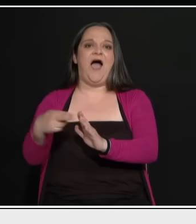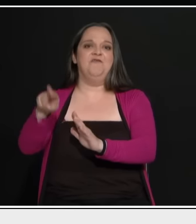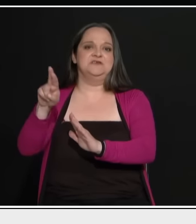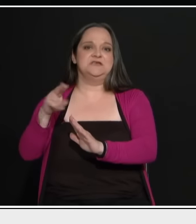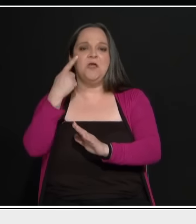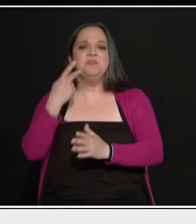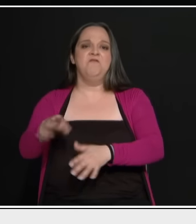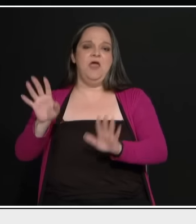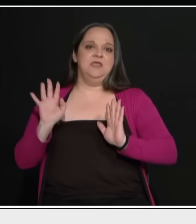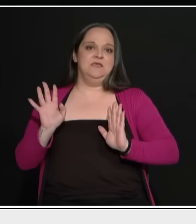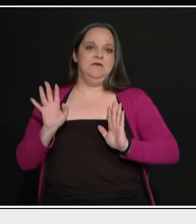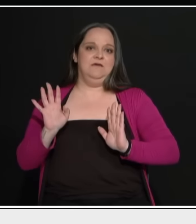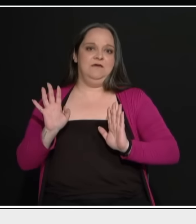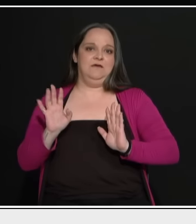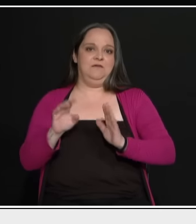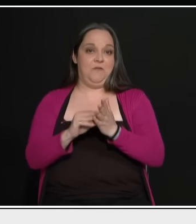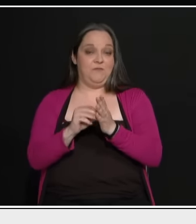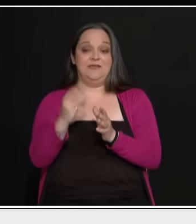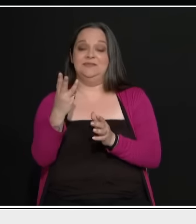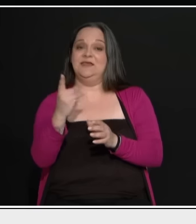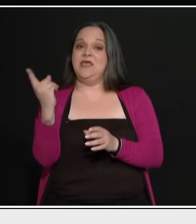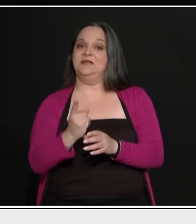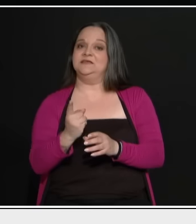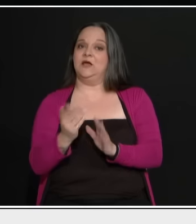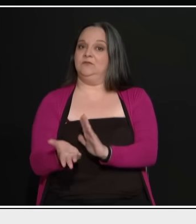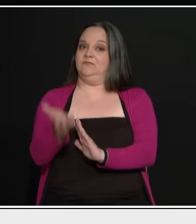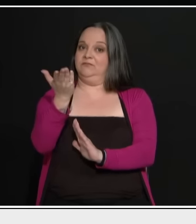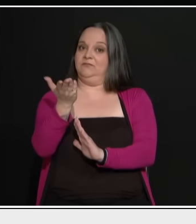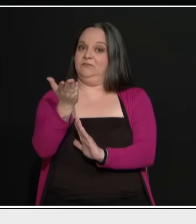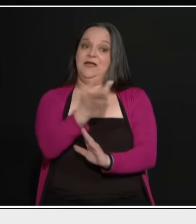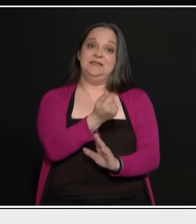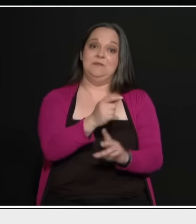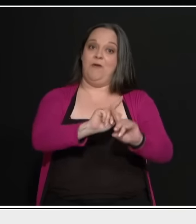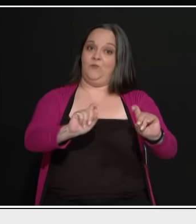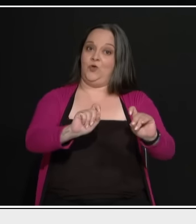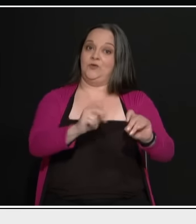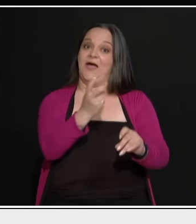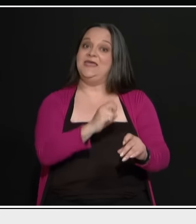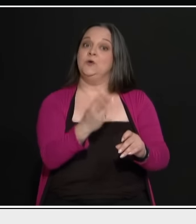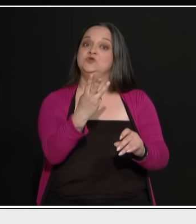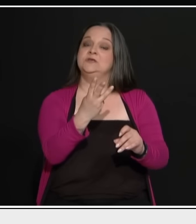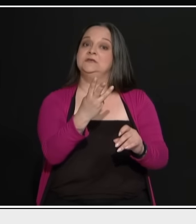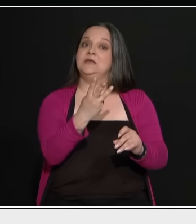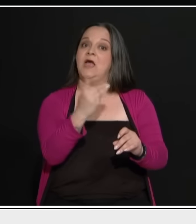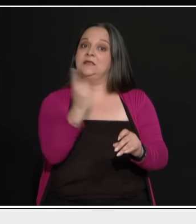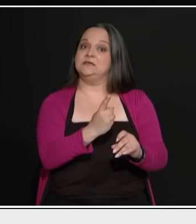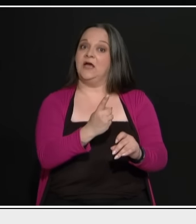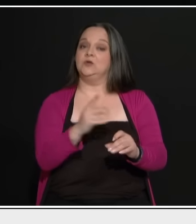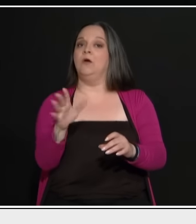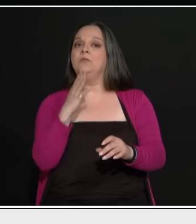3%, αυξάνουν οι τιμές κατά 23%. Άρα ζημιώνεις 20%.